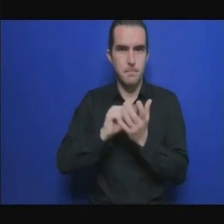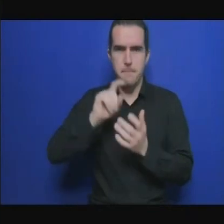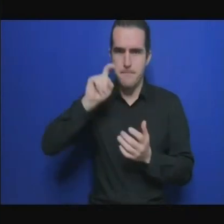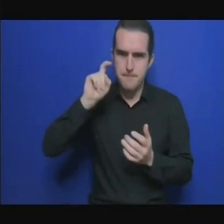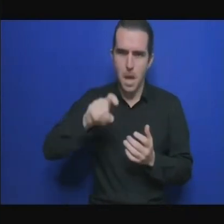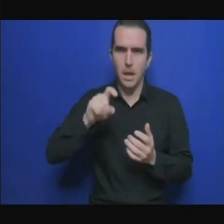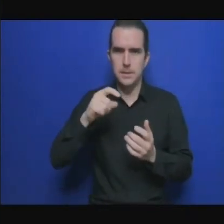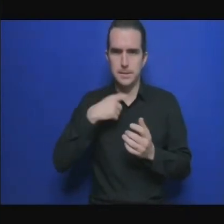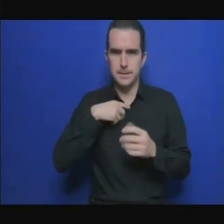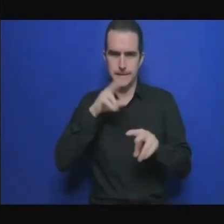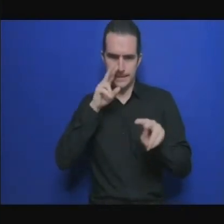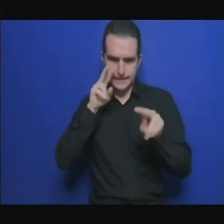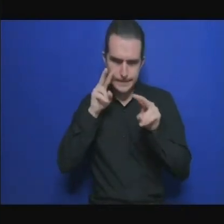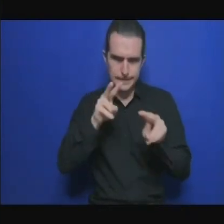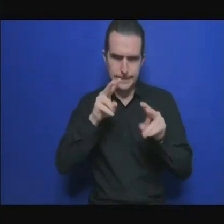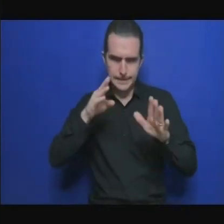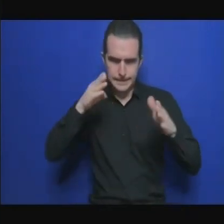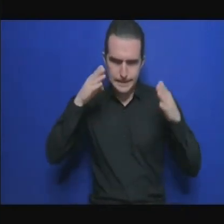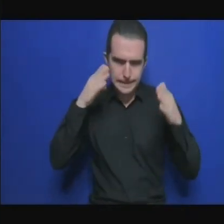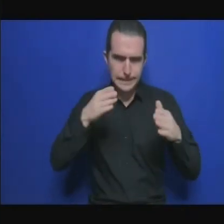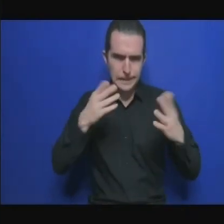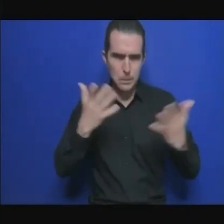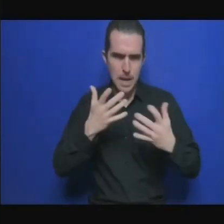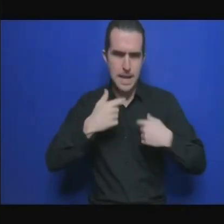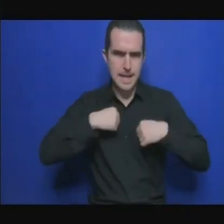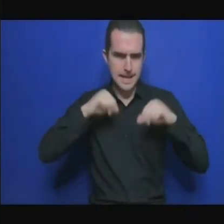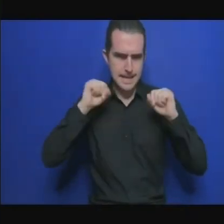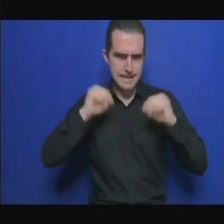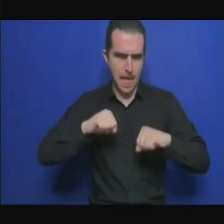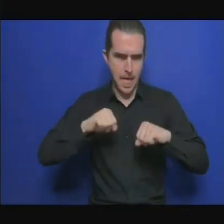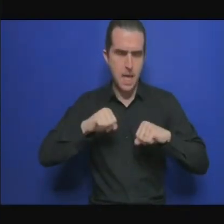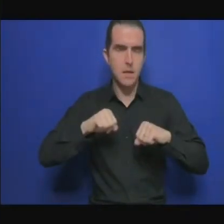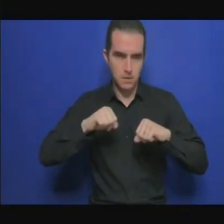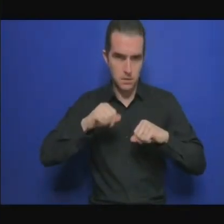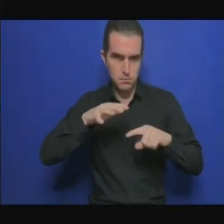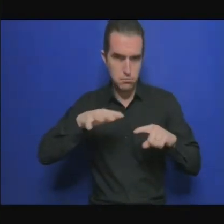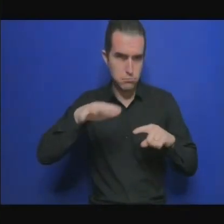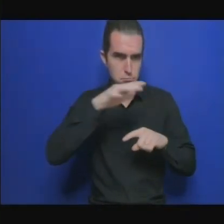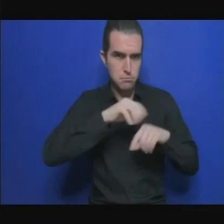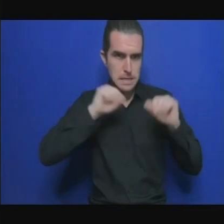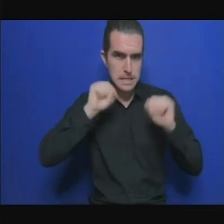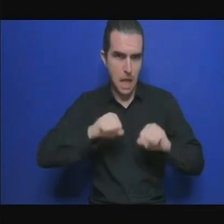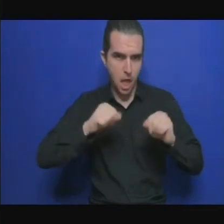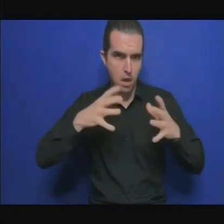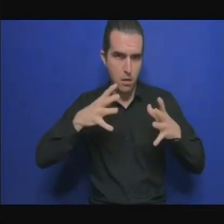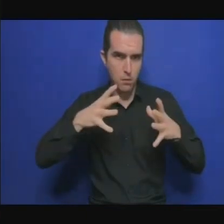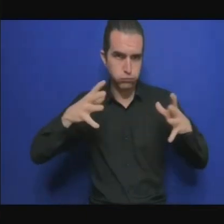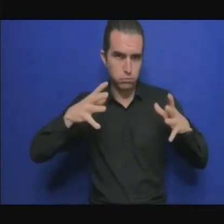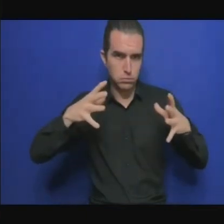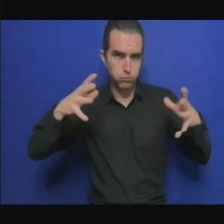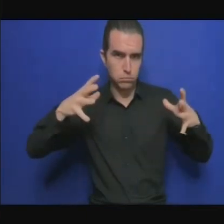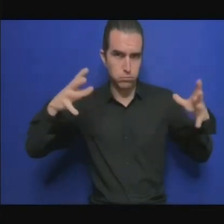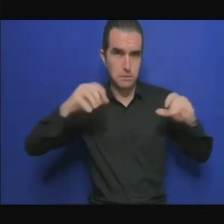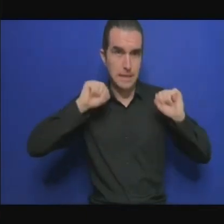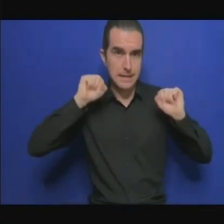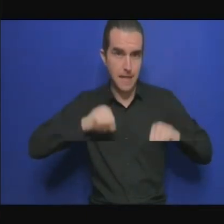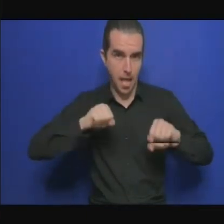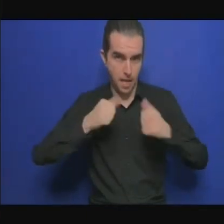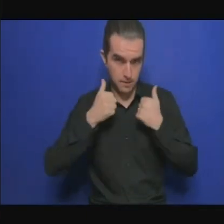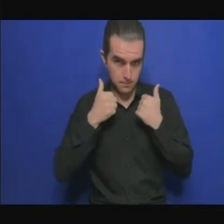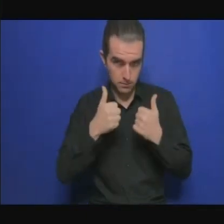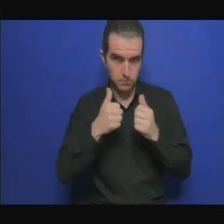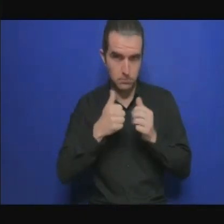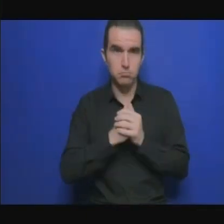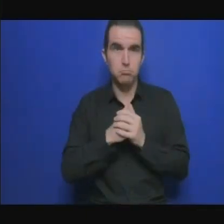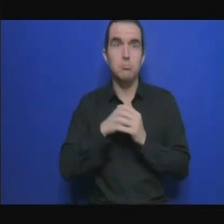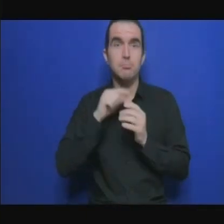premièrement comme Albert l'a dit dans nos propres ministères il